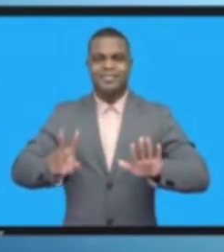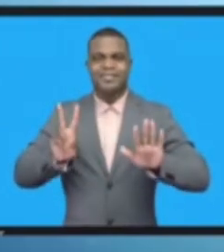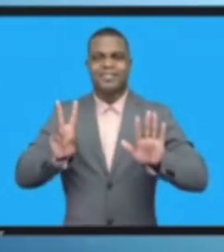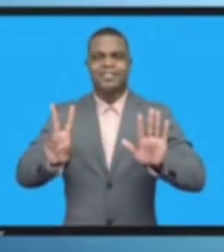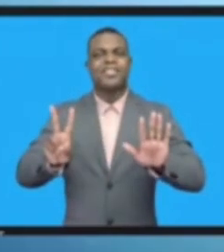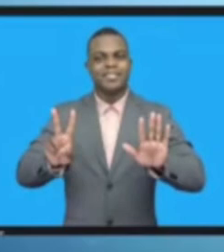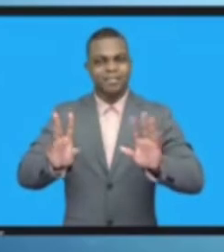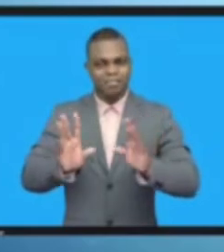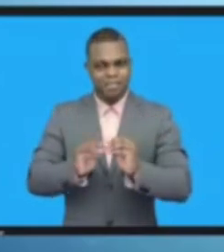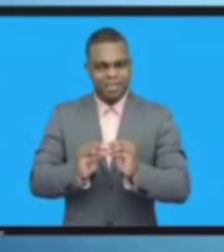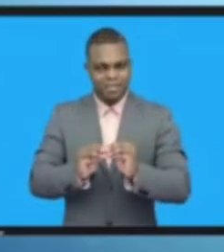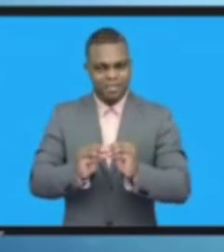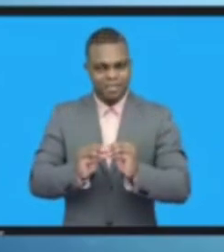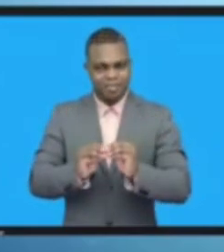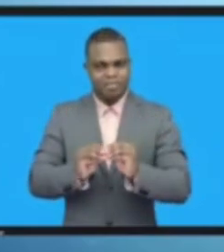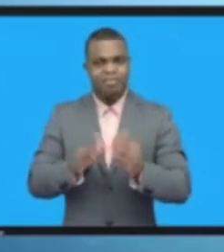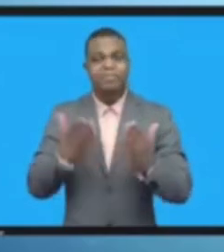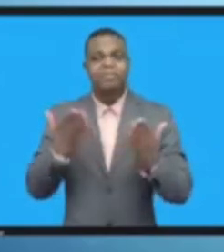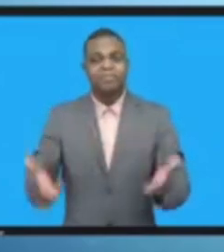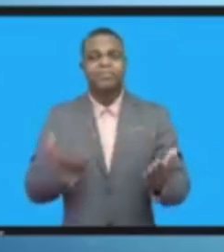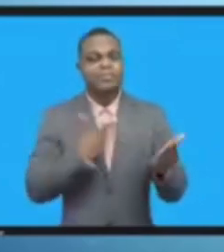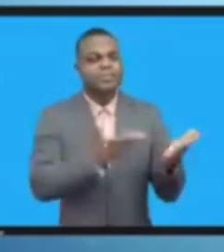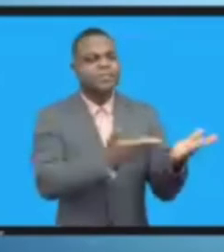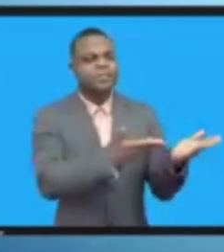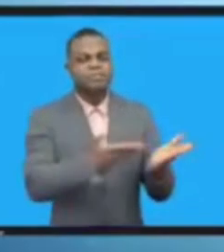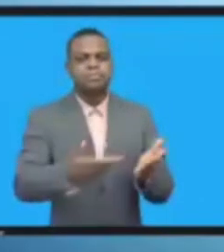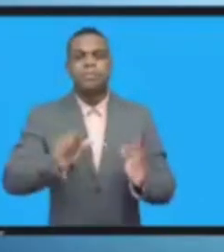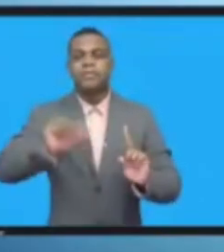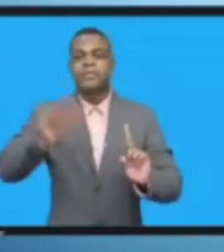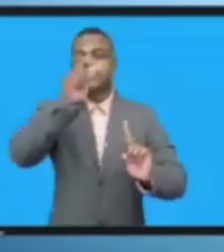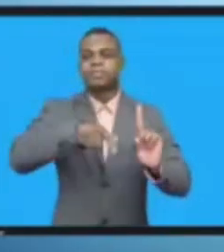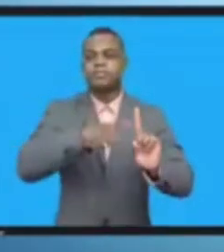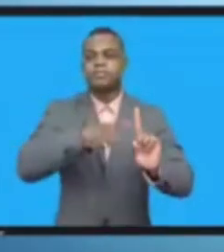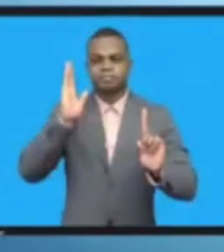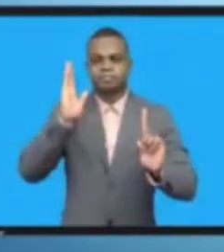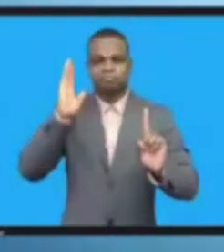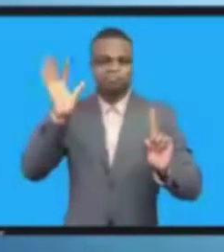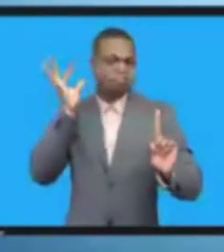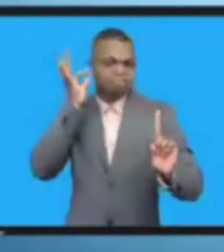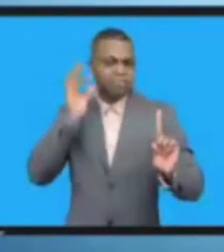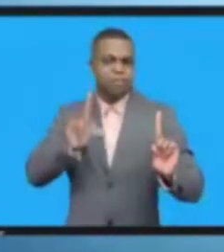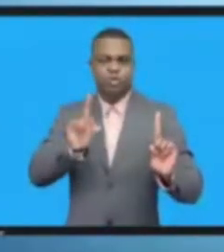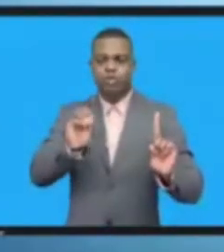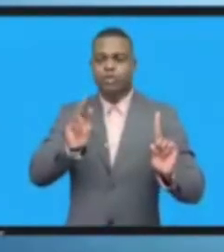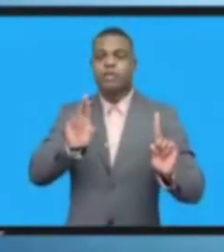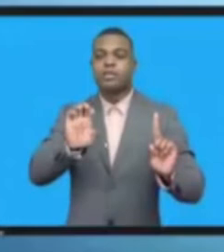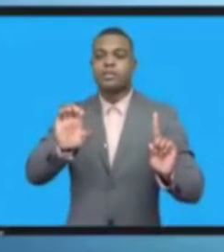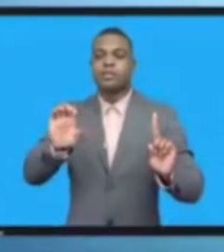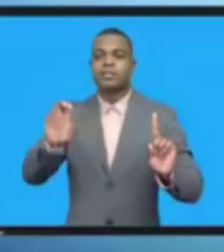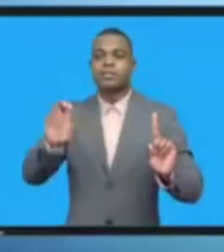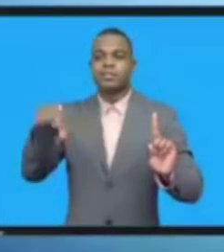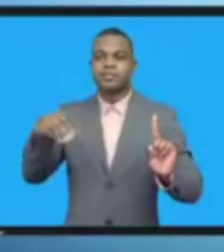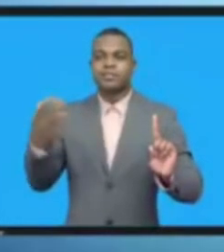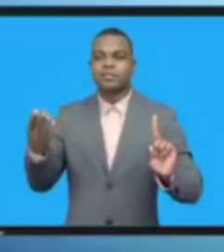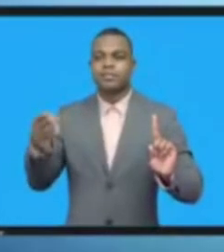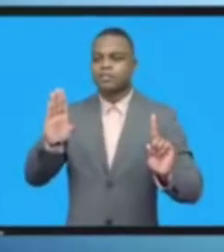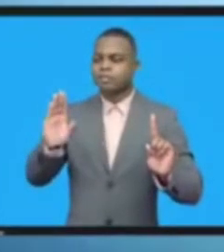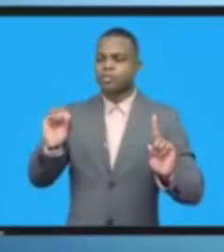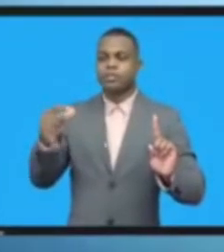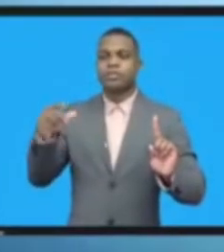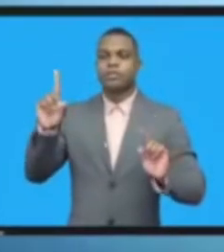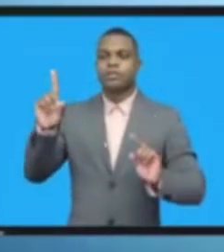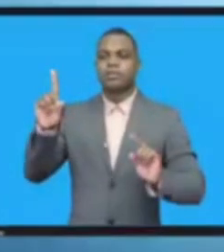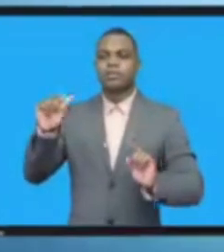مارتين الأمين العام المنتخب للاتحاد